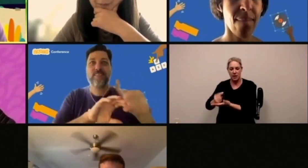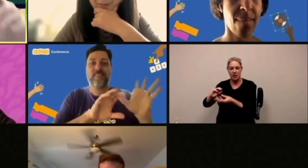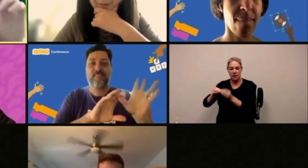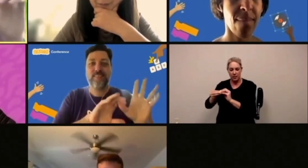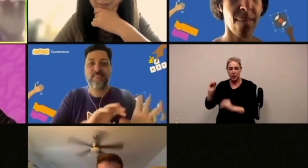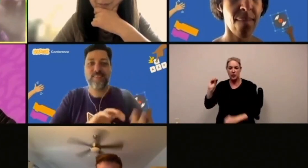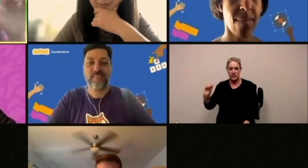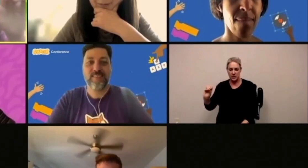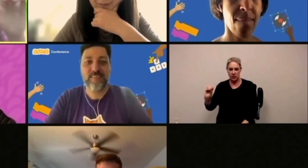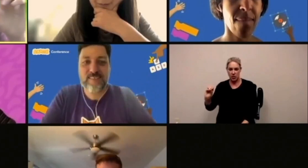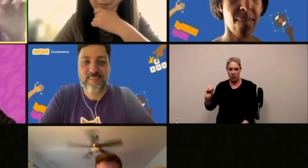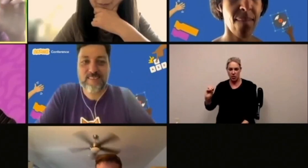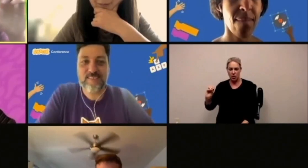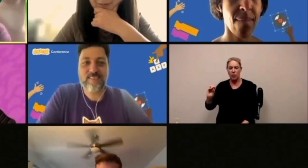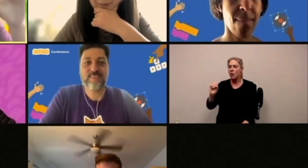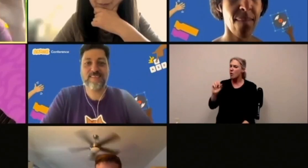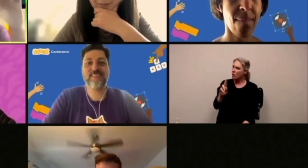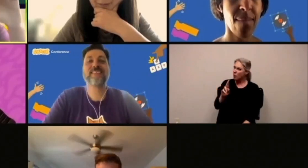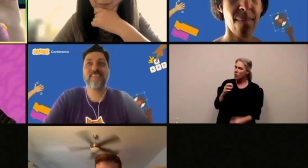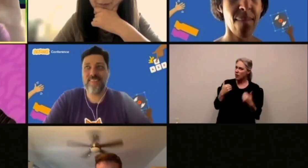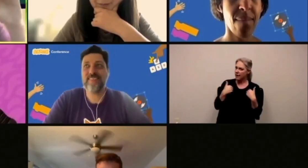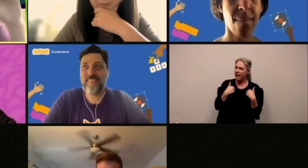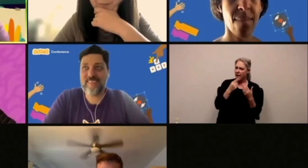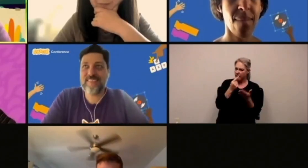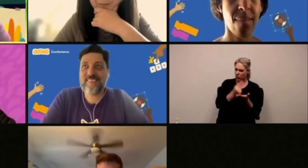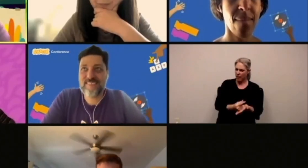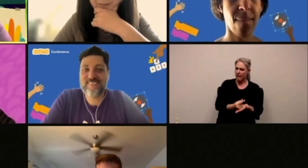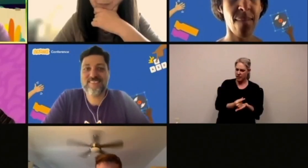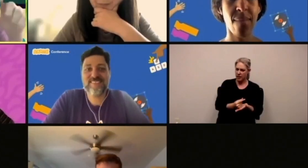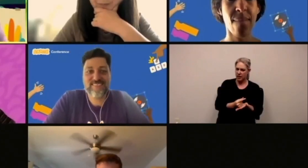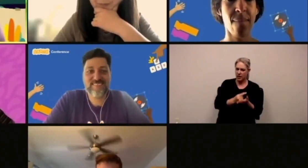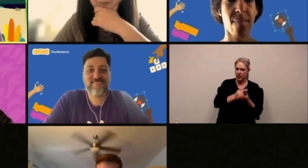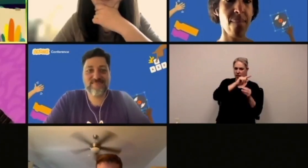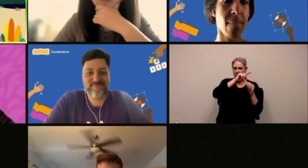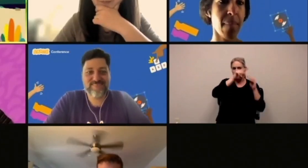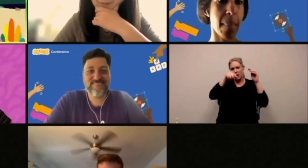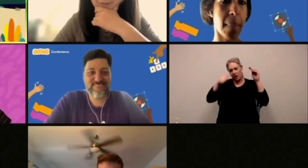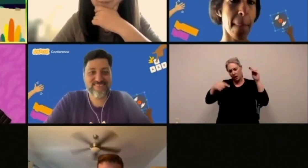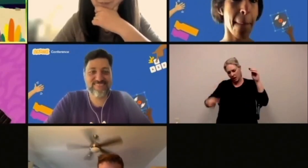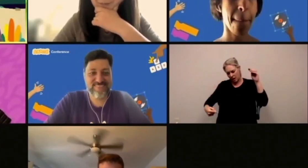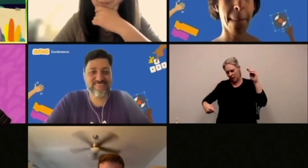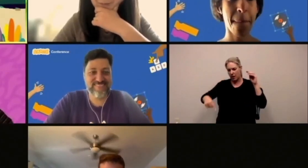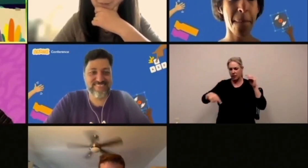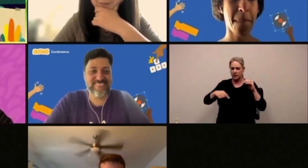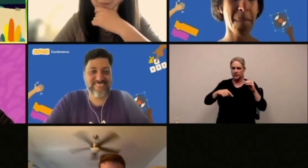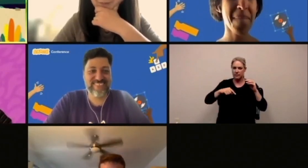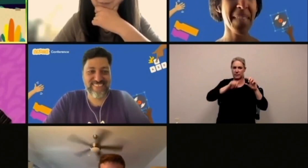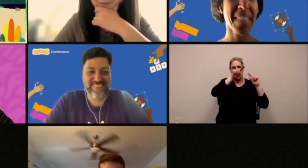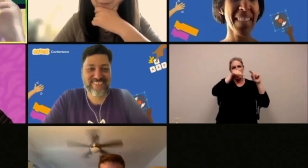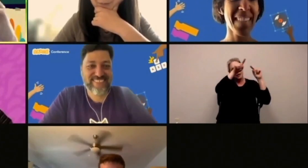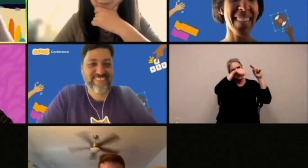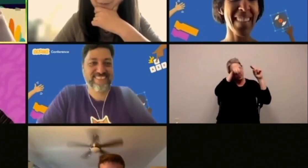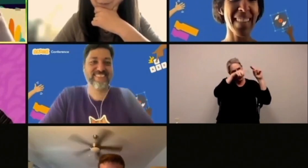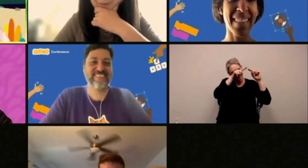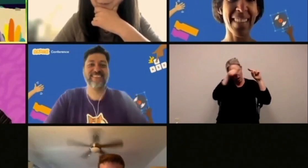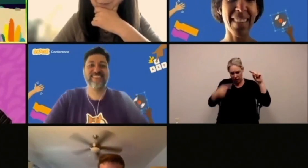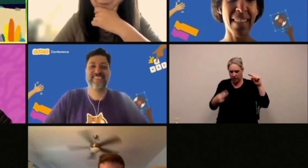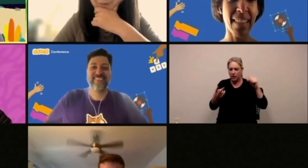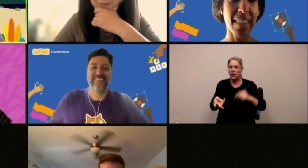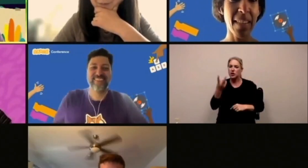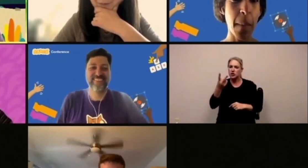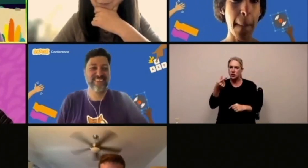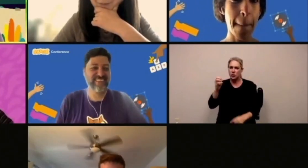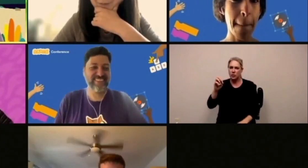e basicamente potrebbe mettere la gravità a zero se